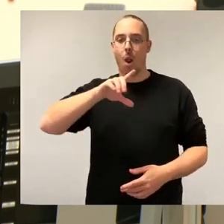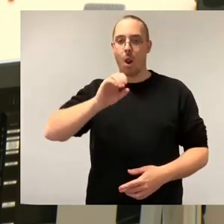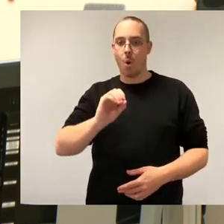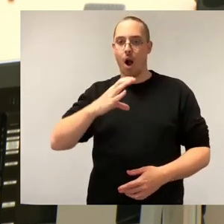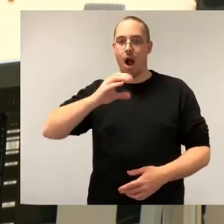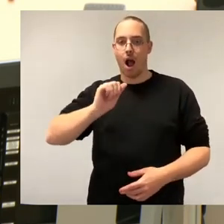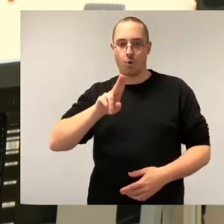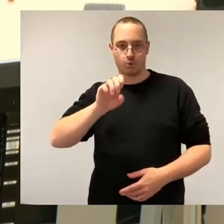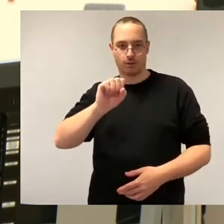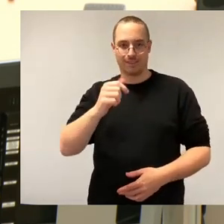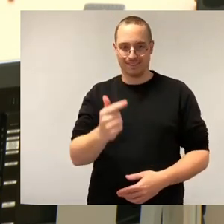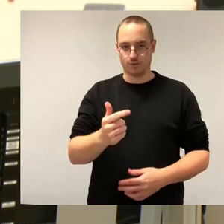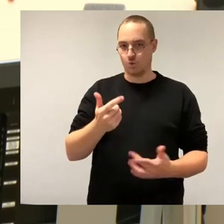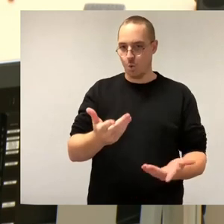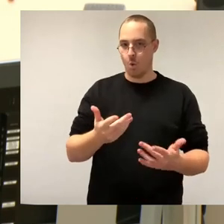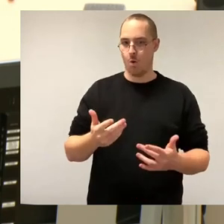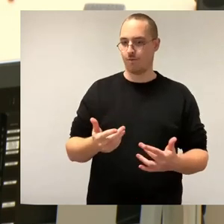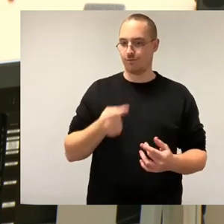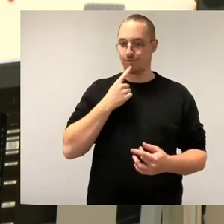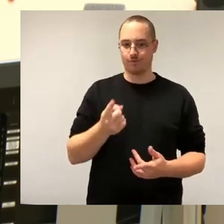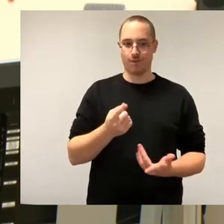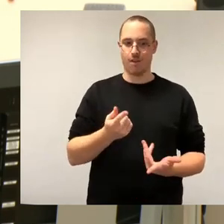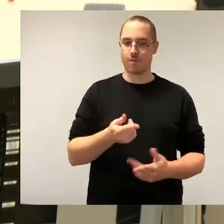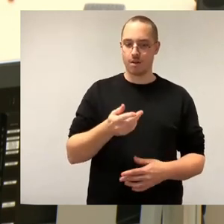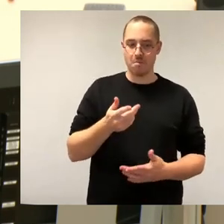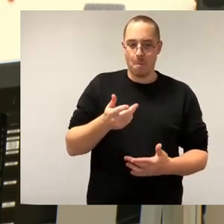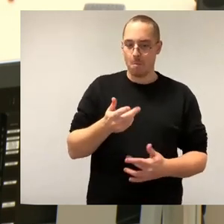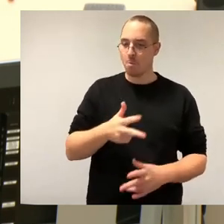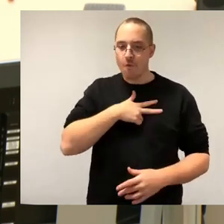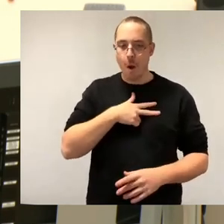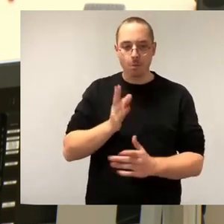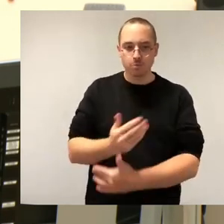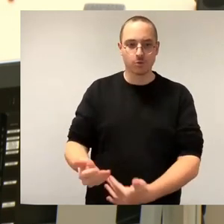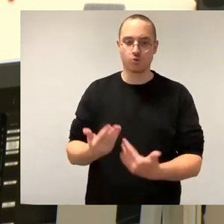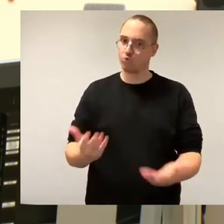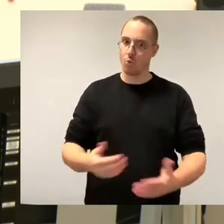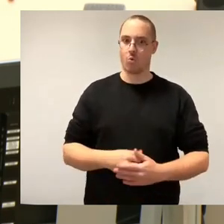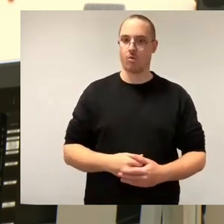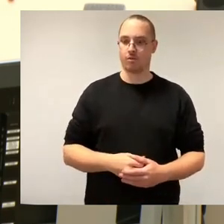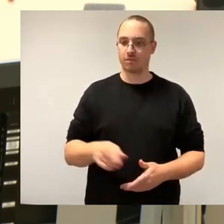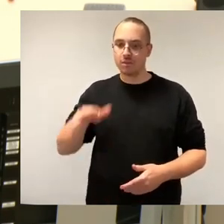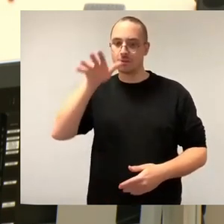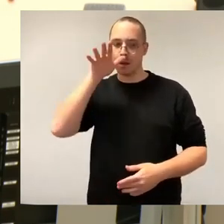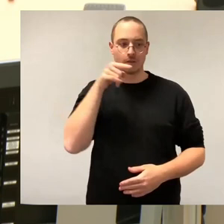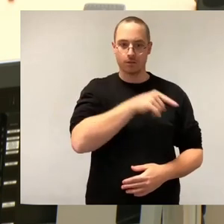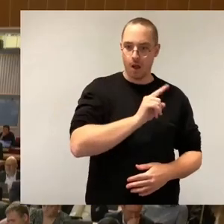nach, wenn das überhaupt in Ihrem möglichen Potenzial möglich sein mag. Danke.